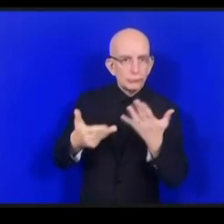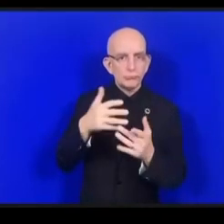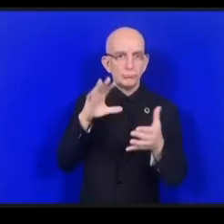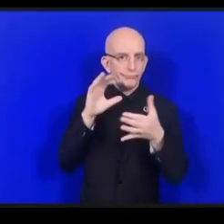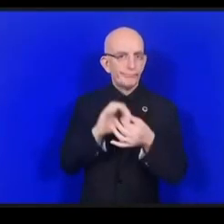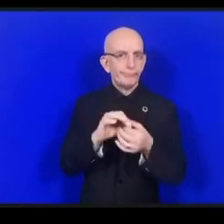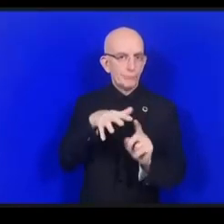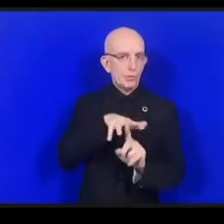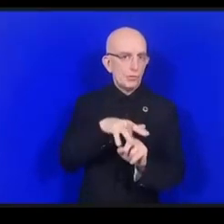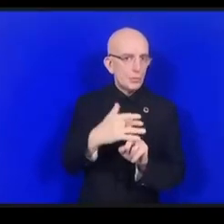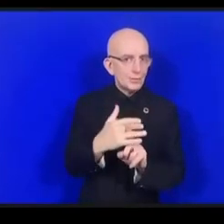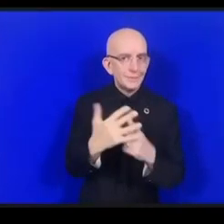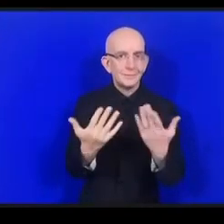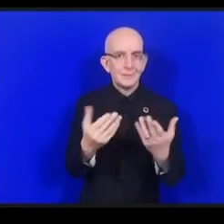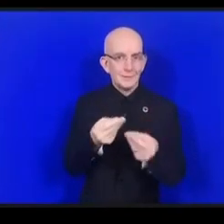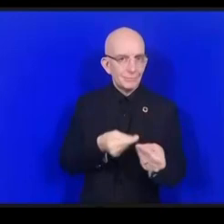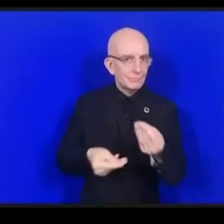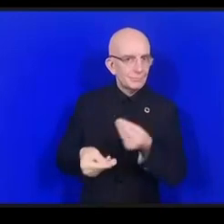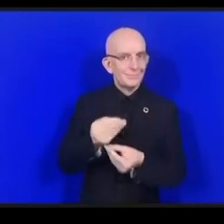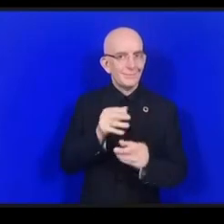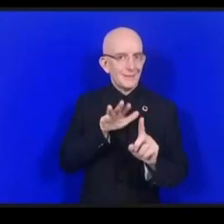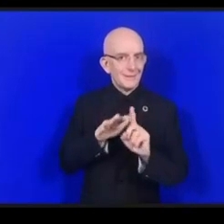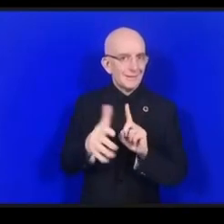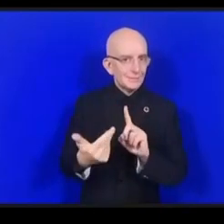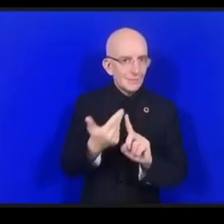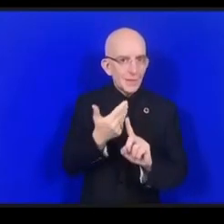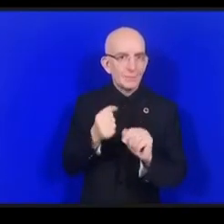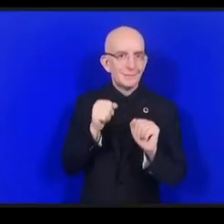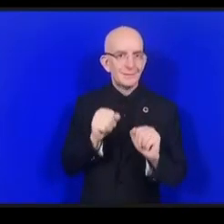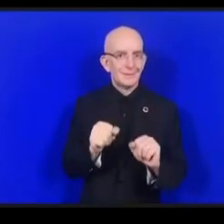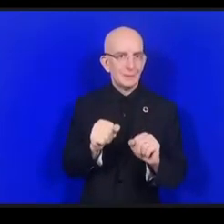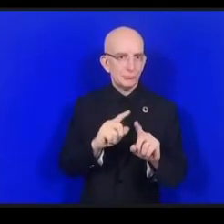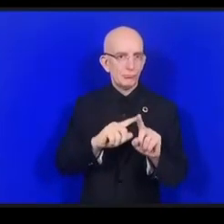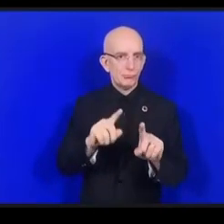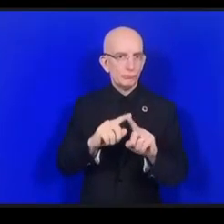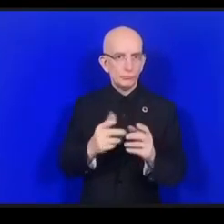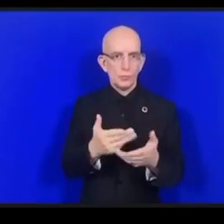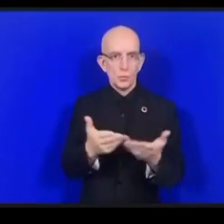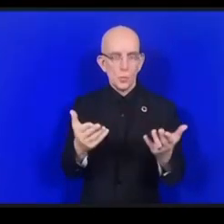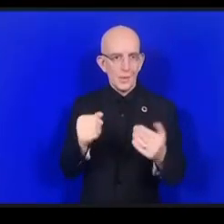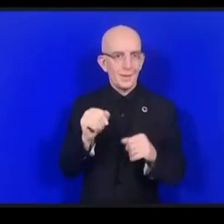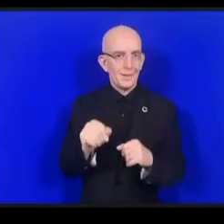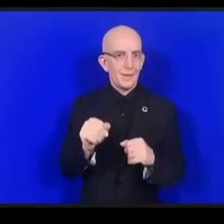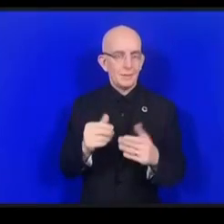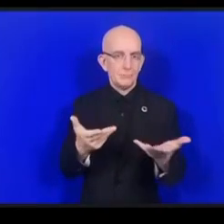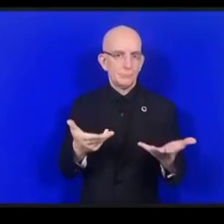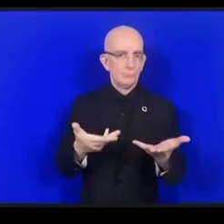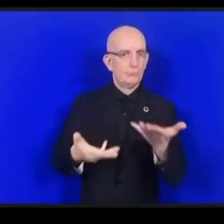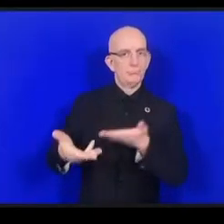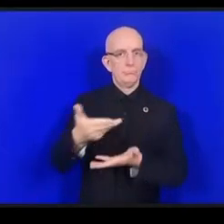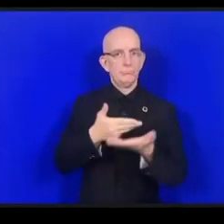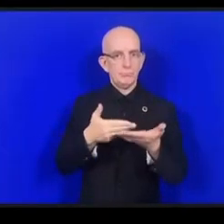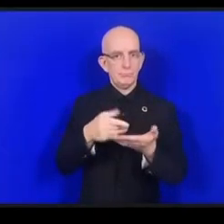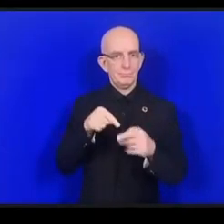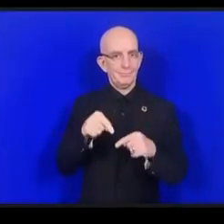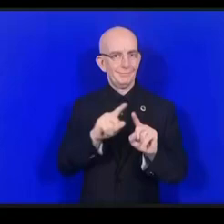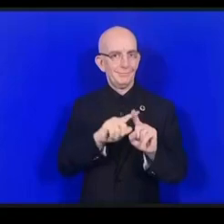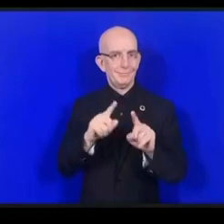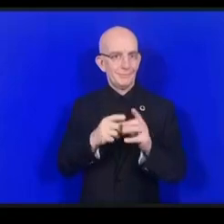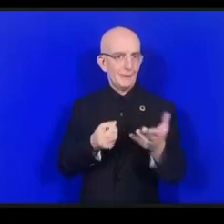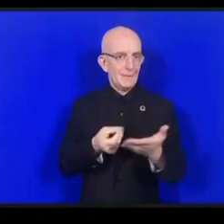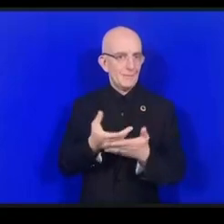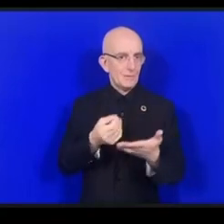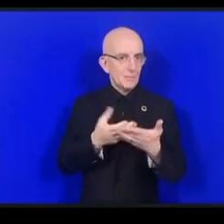والنسية بالحرية للمعلومات والمعارف في مسألة أساسية وتعلمون أن هناك